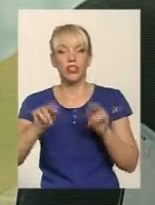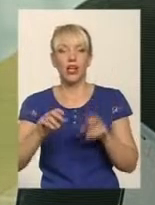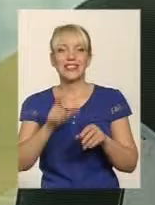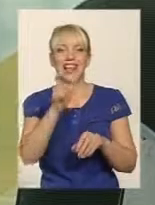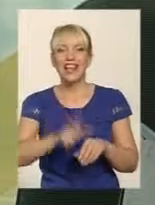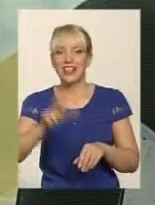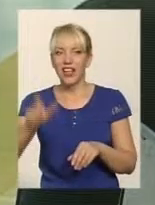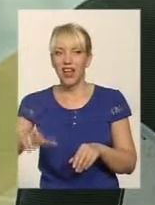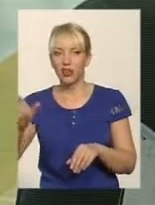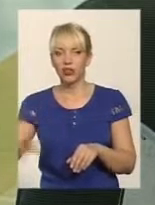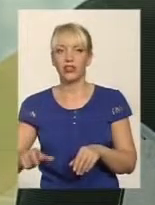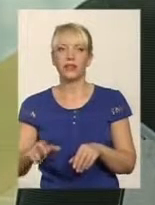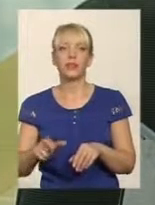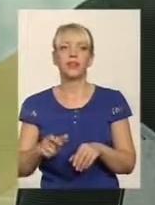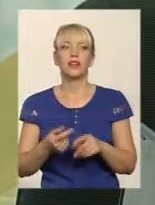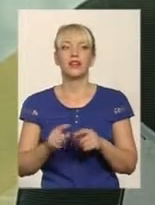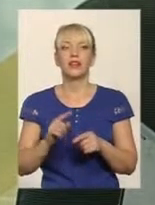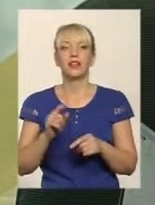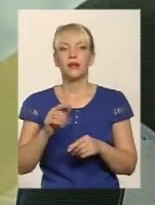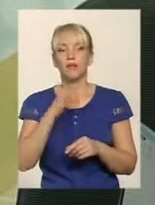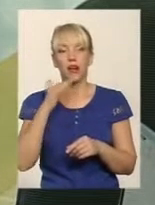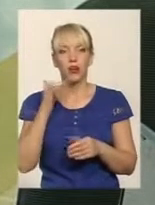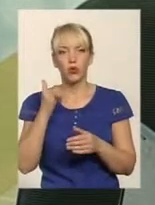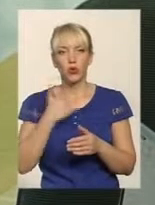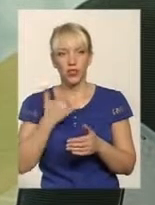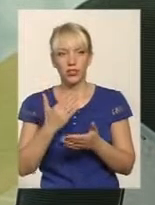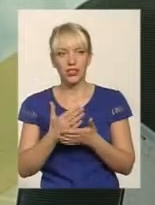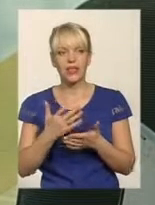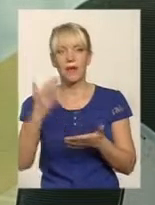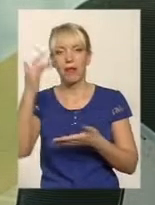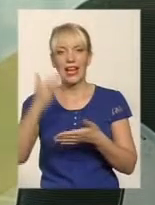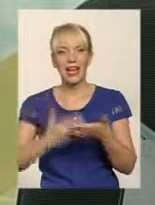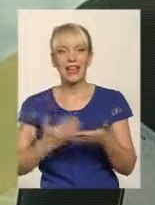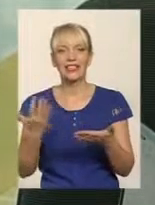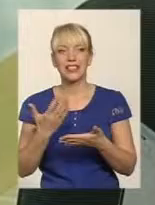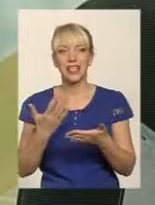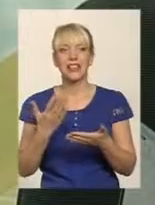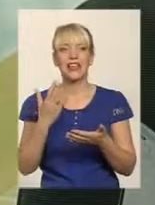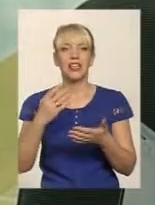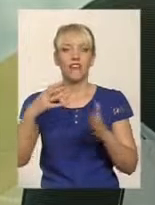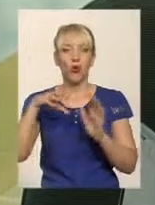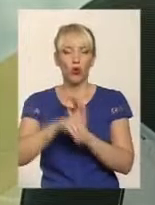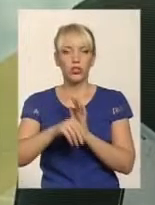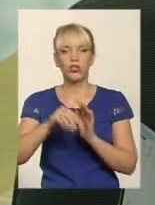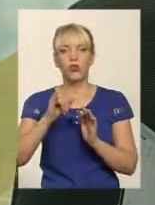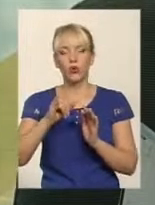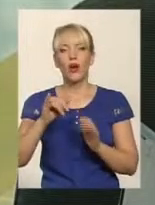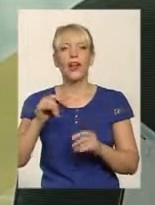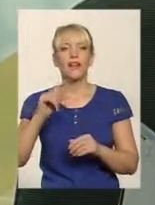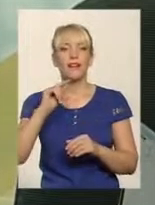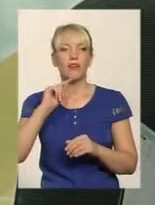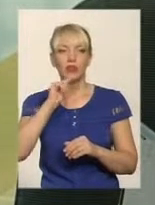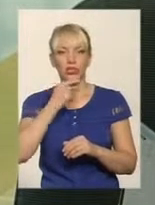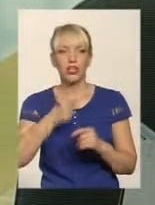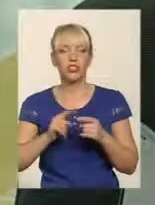радіатори з терморегулятором. Багато є перелік, який визначений держенергоефективності і на придбання яких